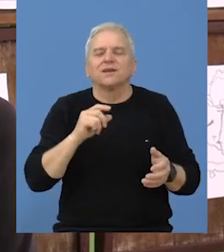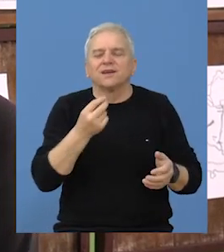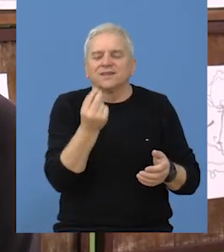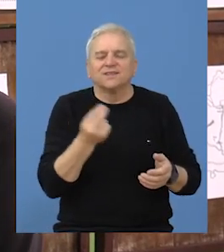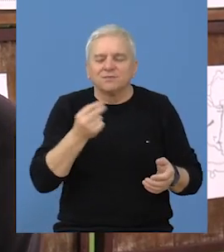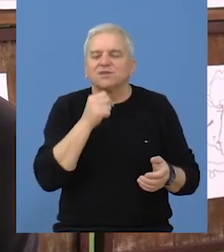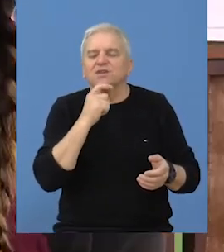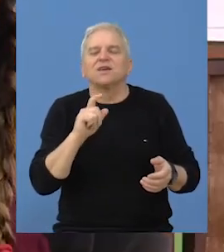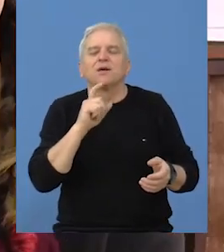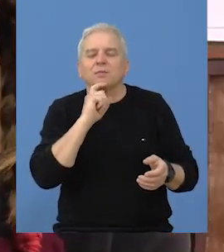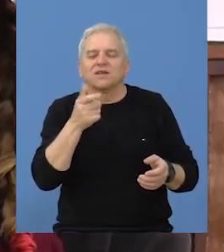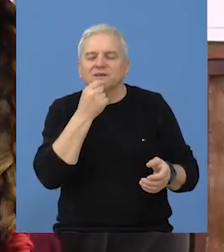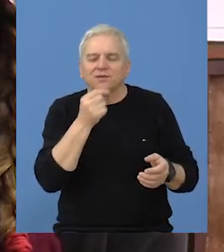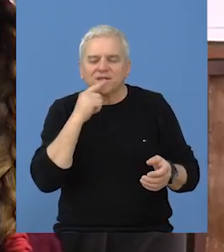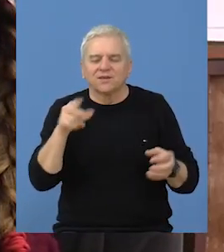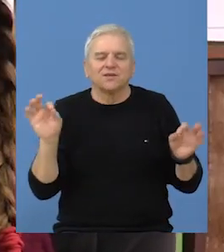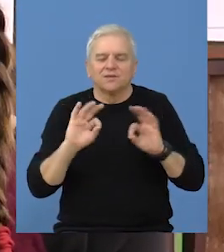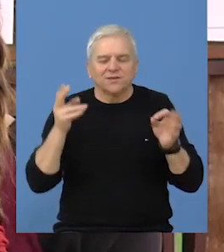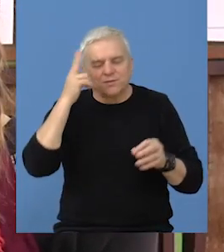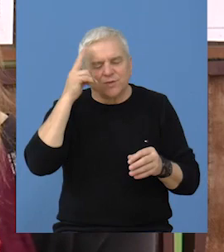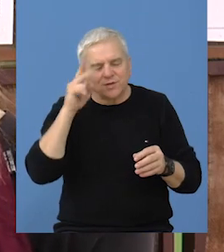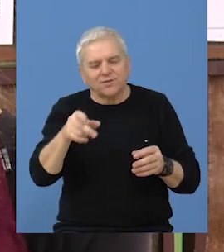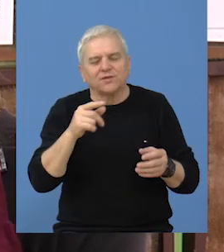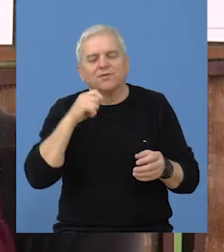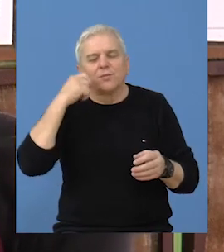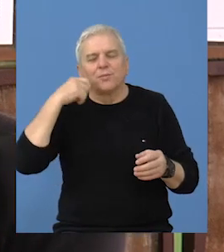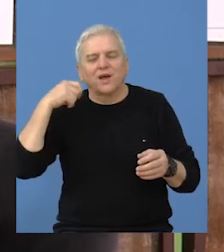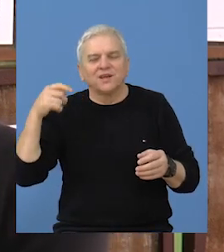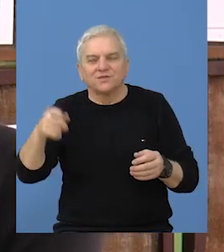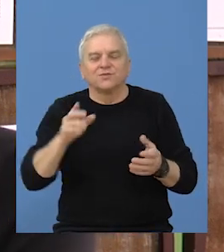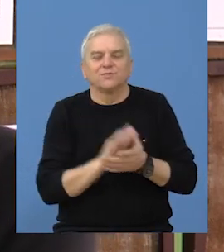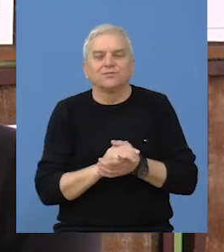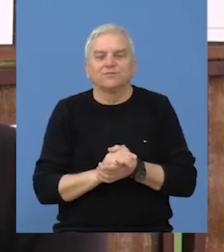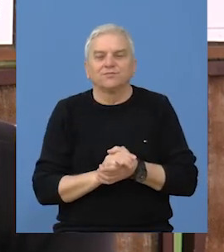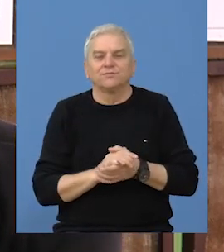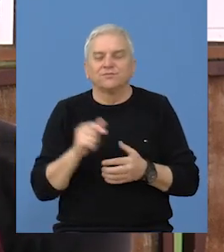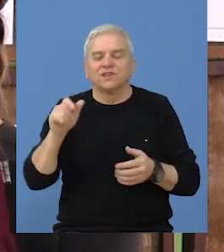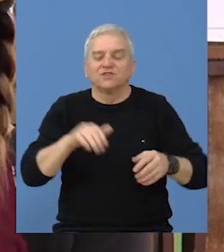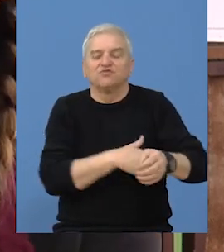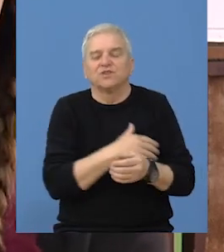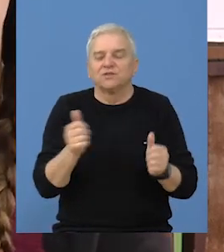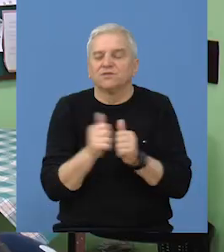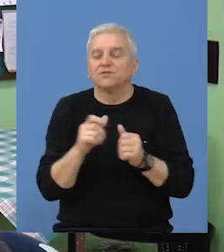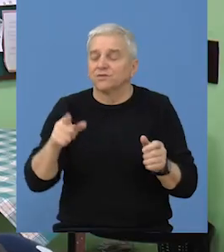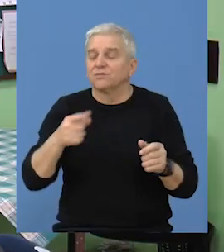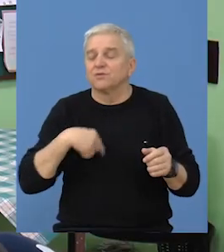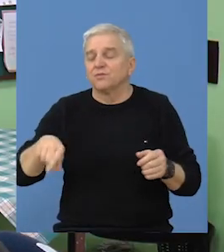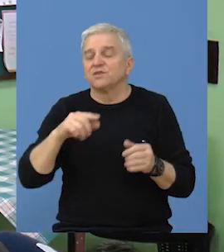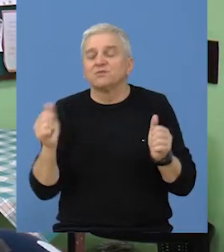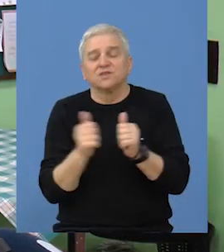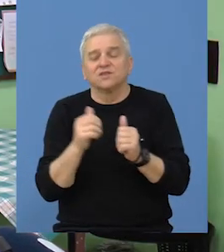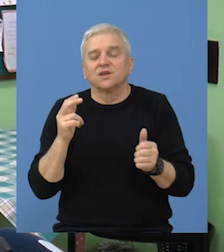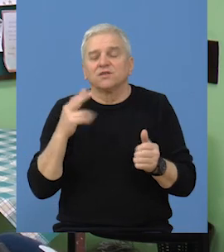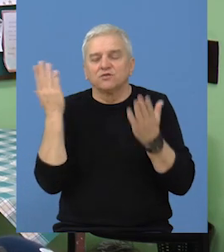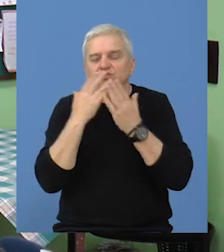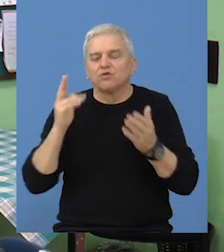srpskom javonu Ivanovi Zmaji. Mi ćemo da izgumimo njegovu pesmu u očenici. Mi smo svakako kao